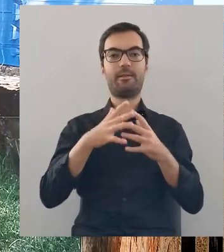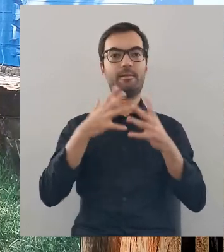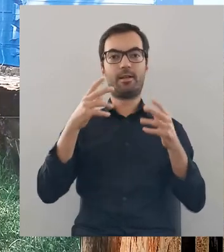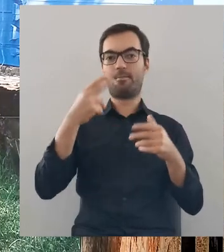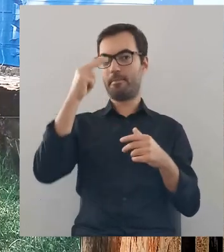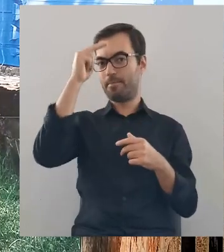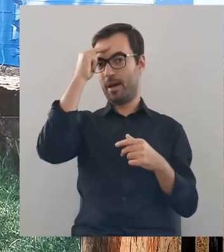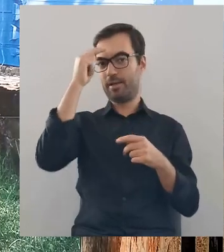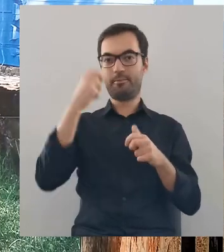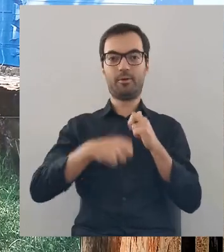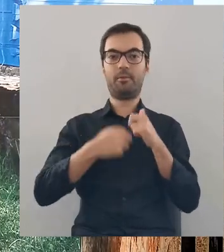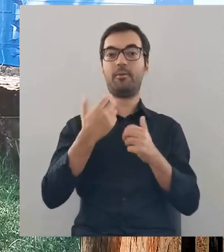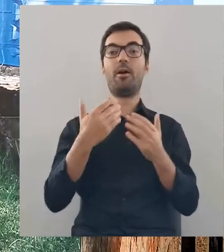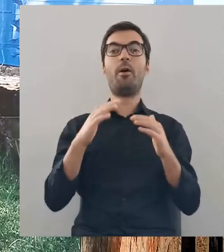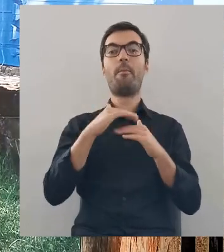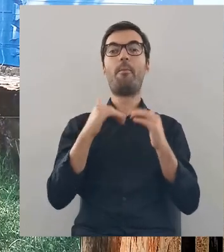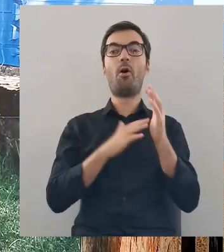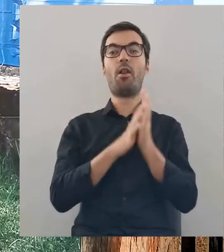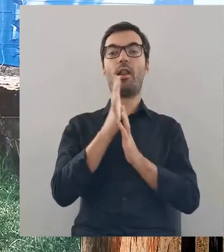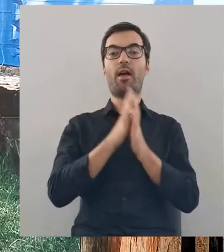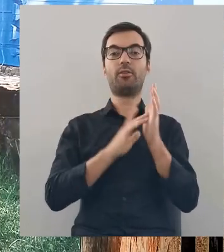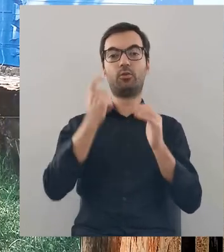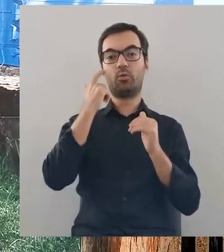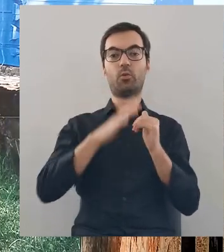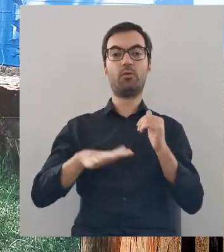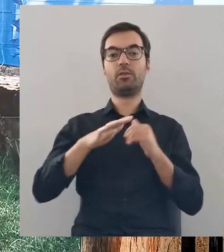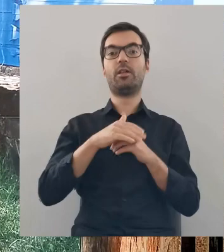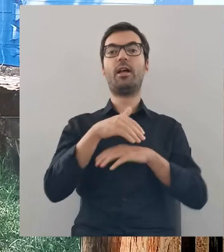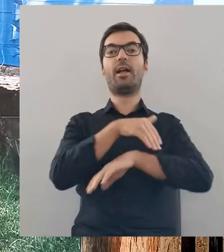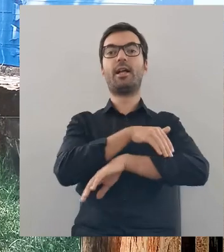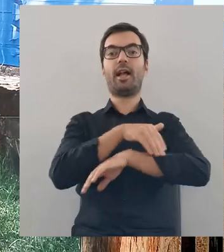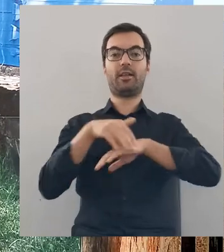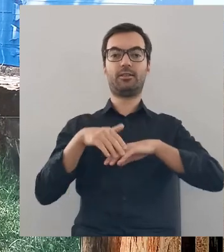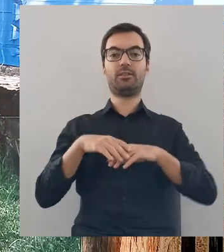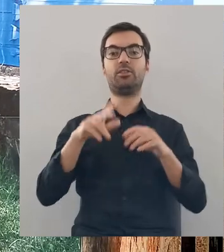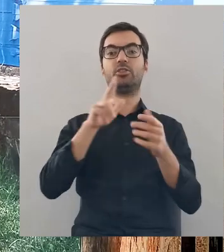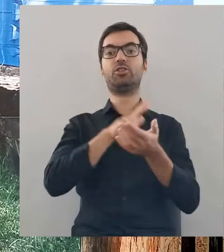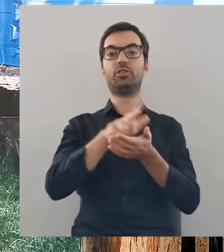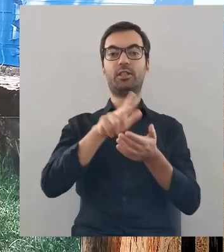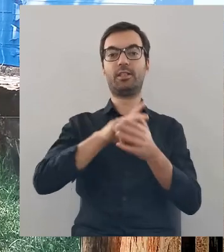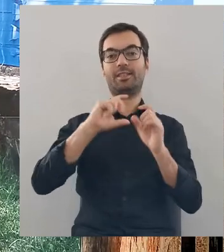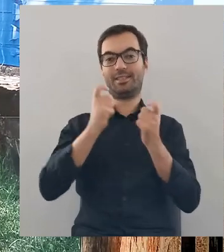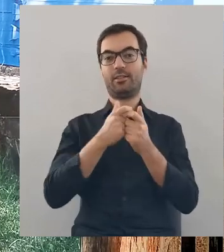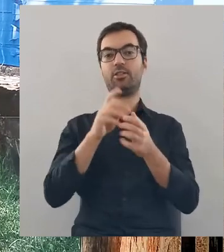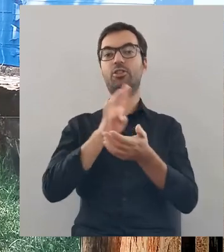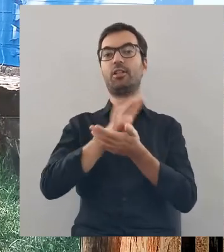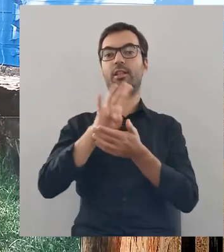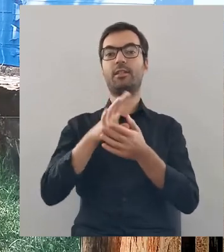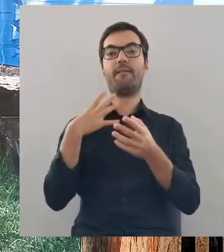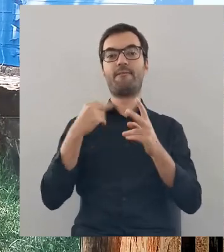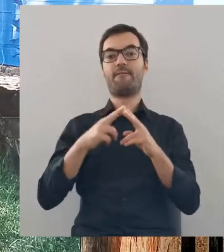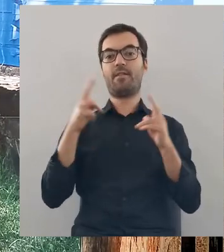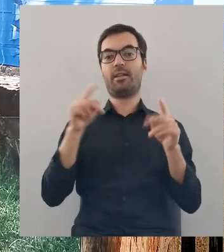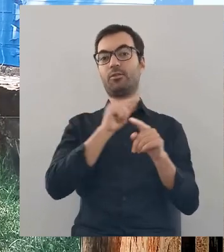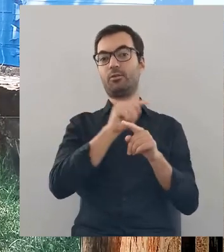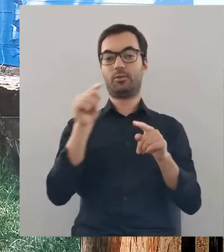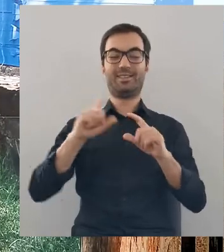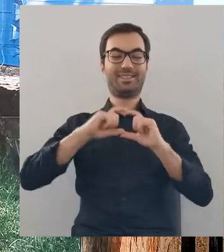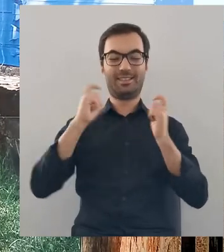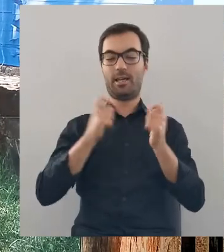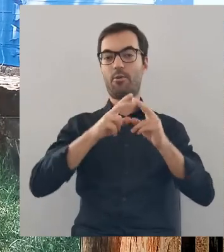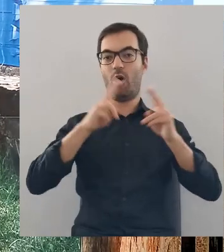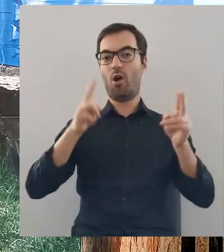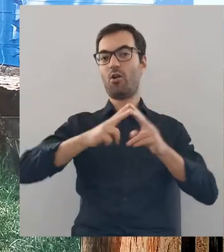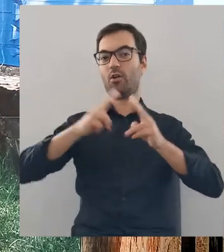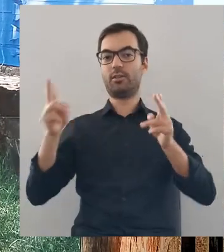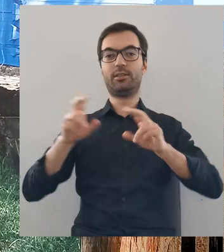były rzeczywiście duże problemy, bo Podlasie to były przede wszystkim tereny pogranicze, a cały XIII i cały XIV wiek praktycznie